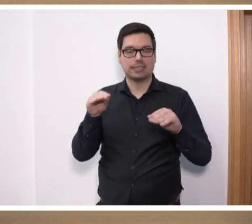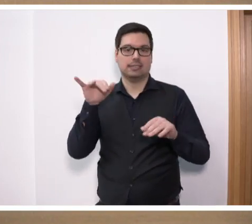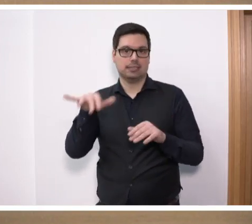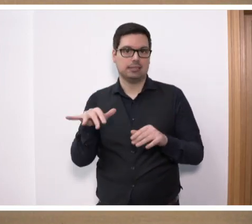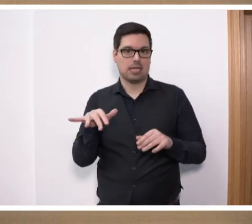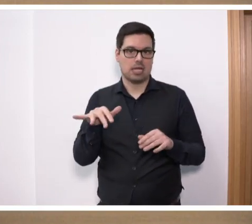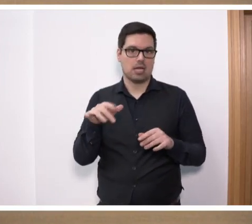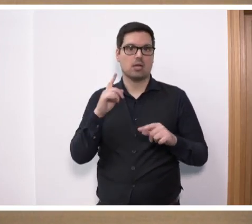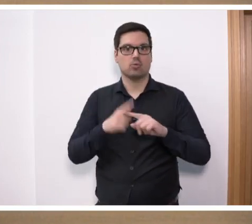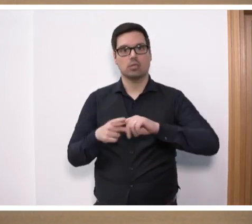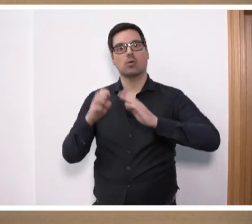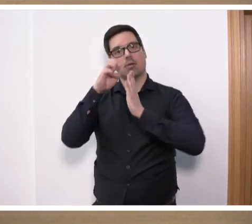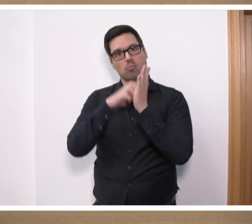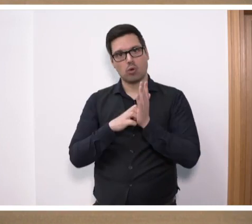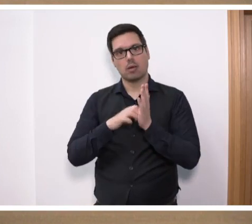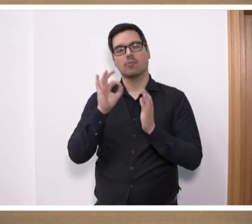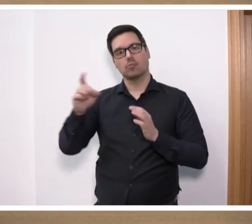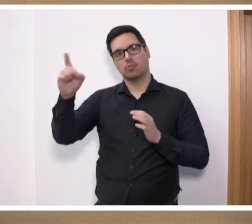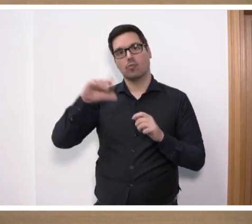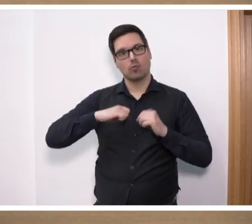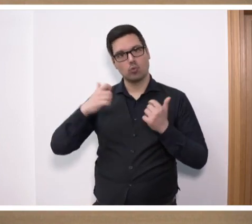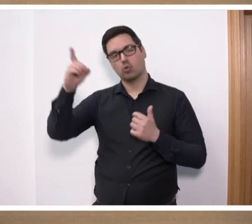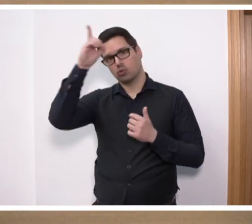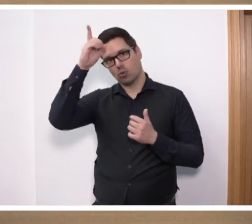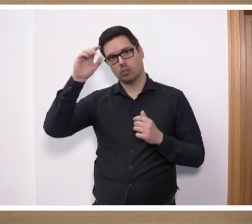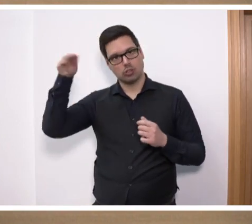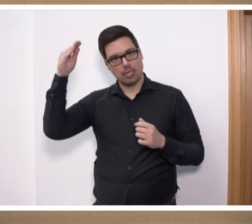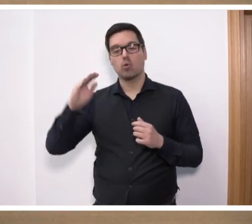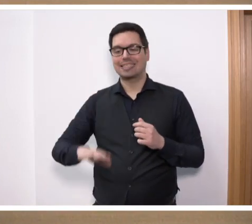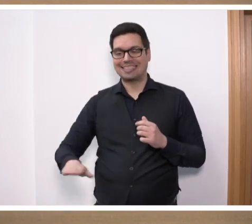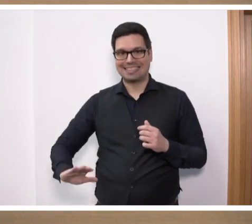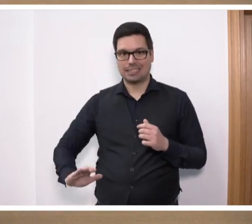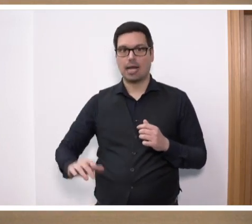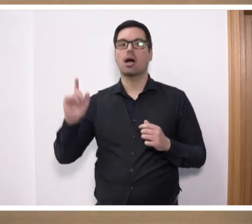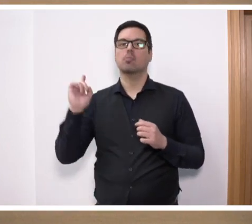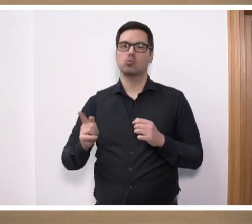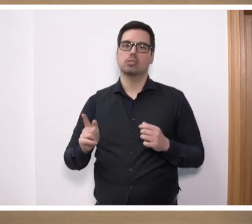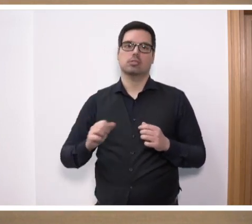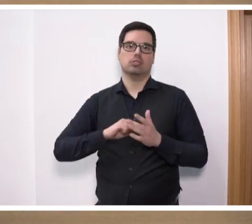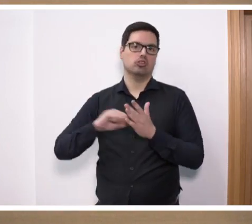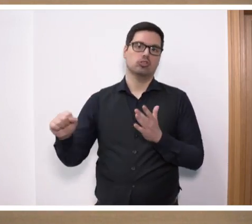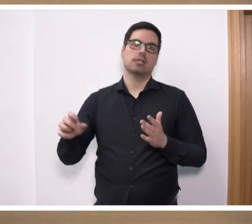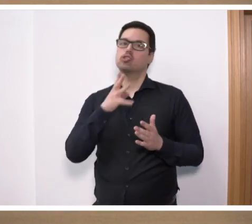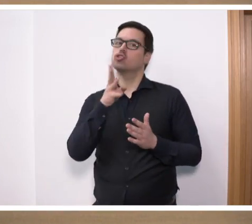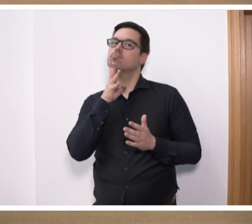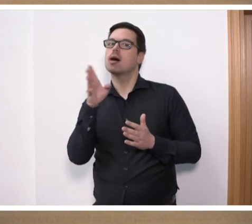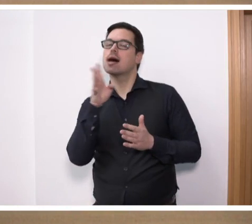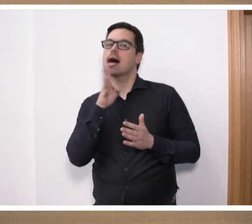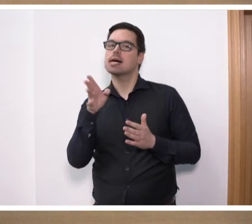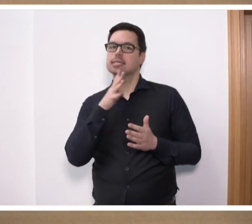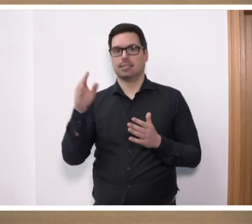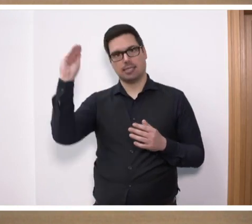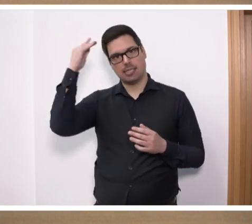Reaktivierung des Programms Frühdeutsch lernen. Denn unsere Kinder müssen auch bestmöglich, was das Sprachniveau anbelangt,